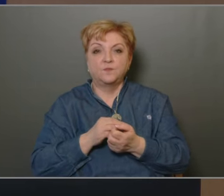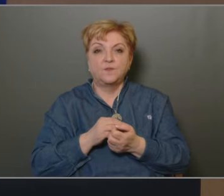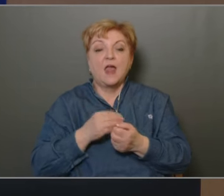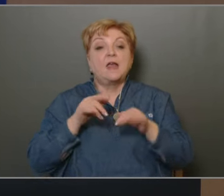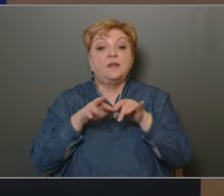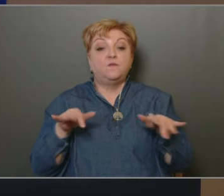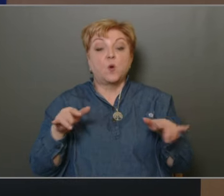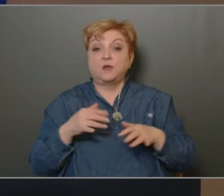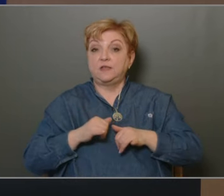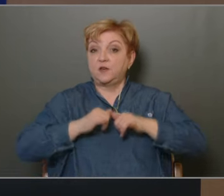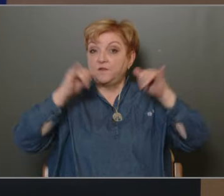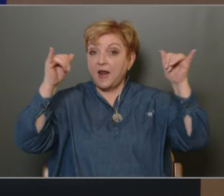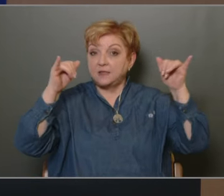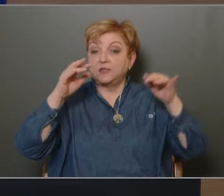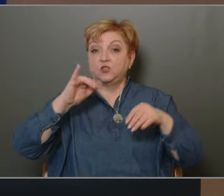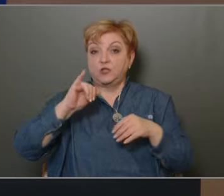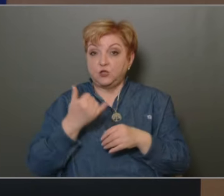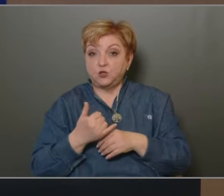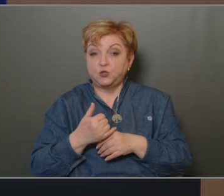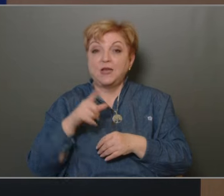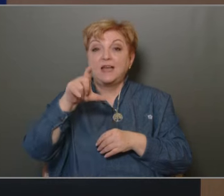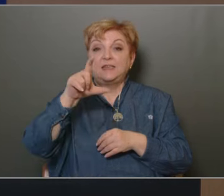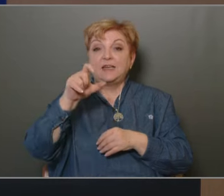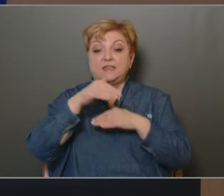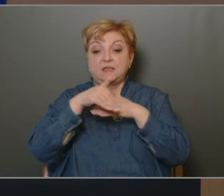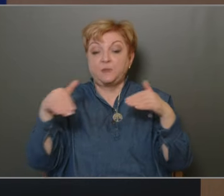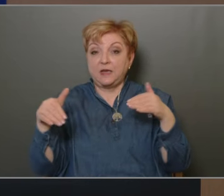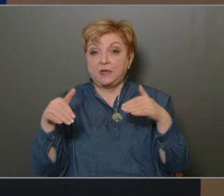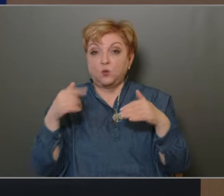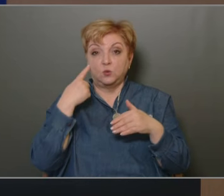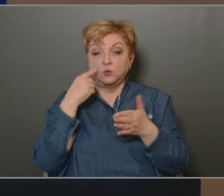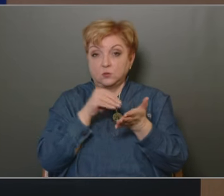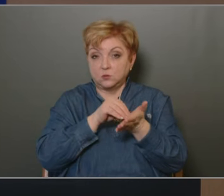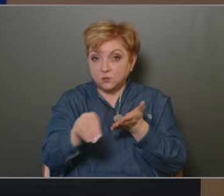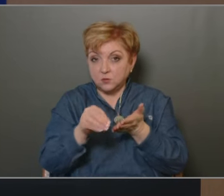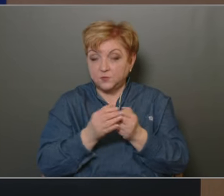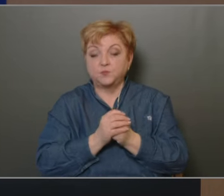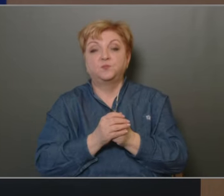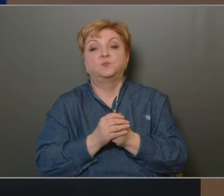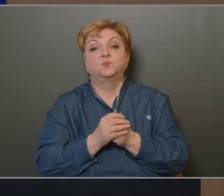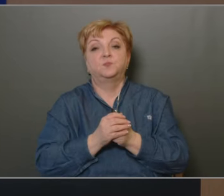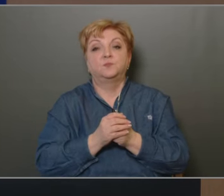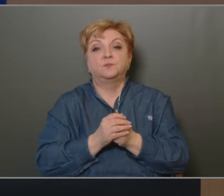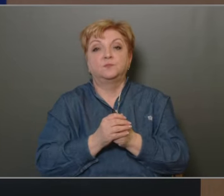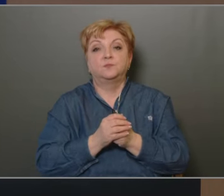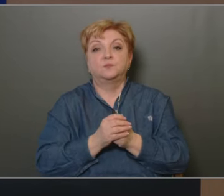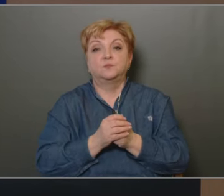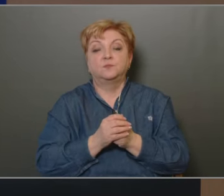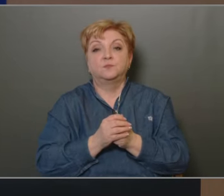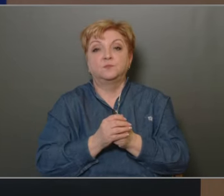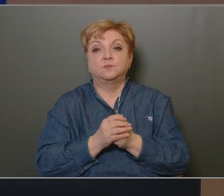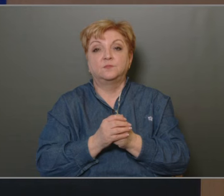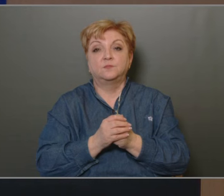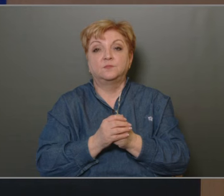informatikai fejlesztésekre is, mintegy 200 millió forintot. Végezetül annyit, hogy